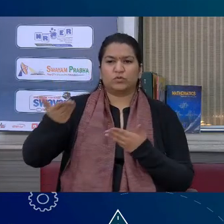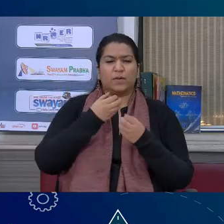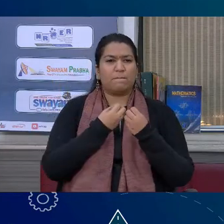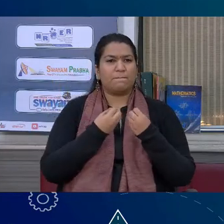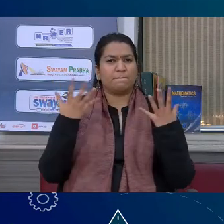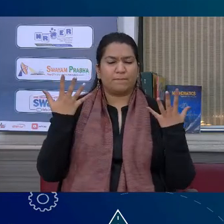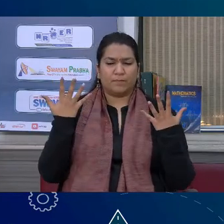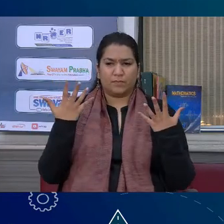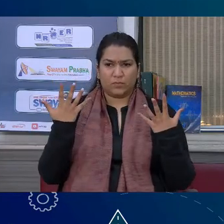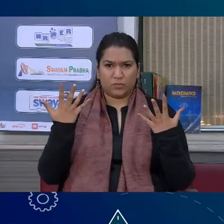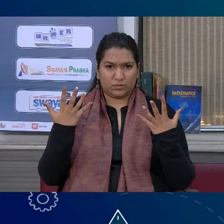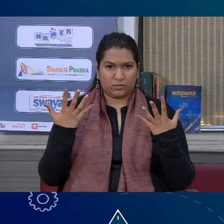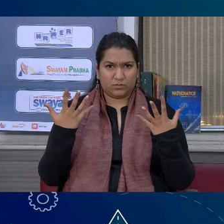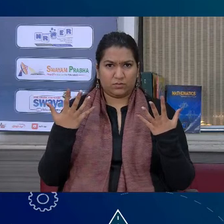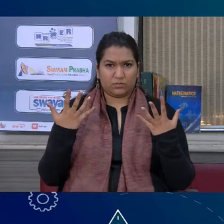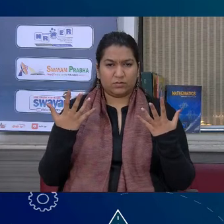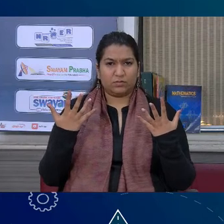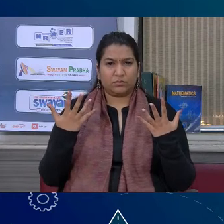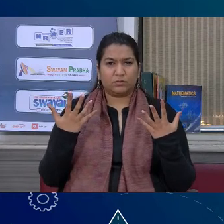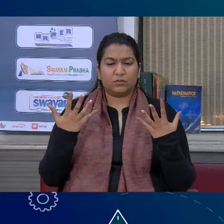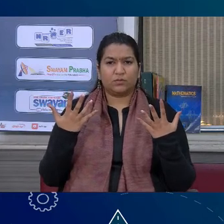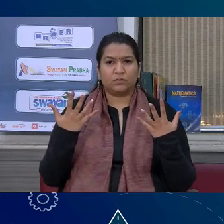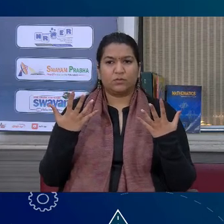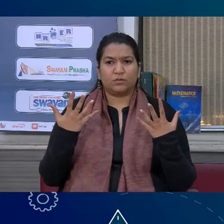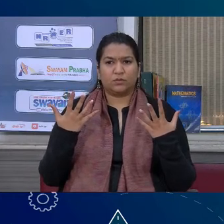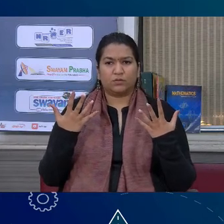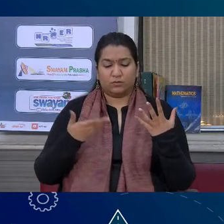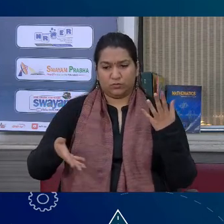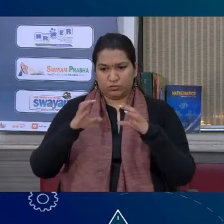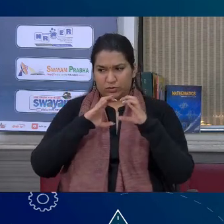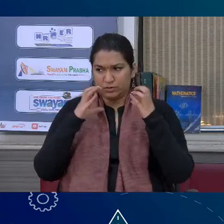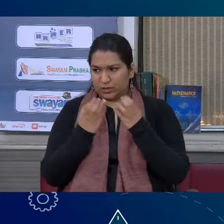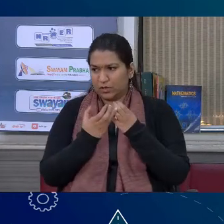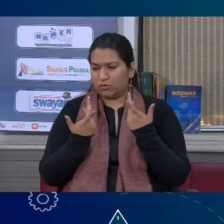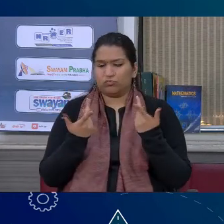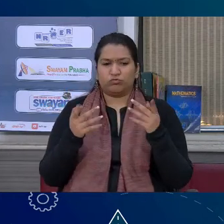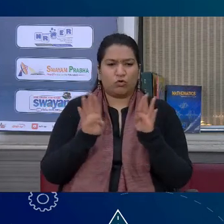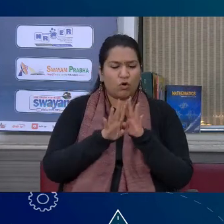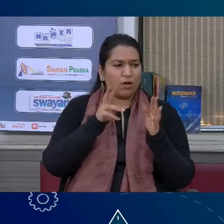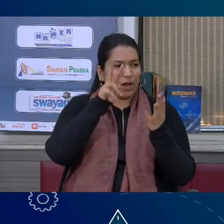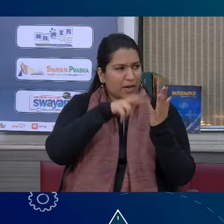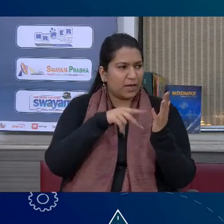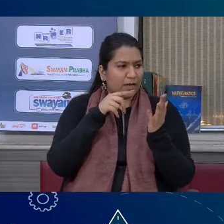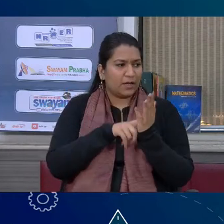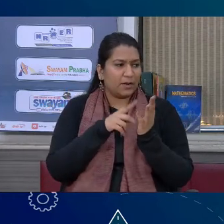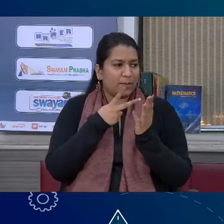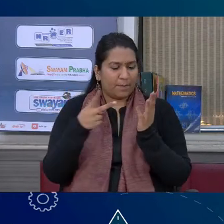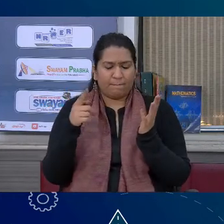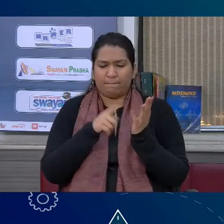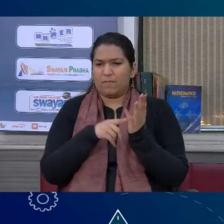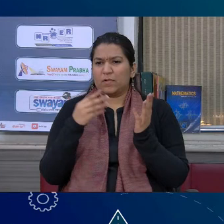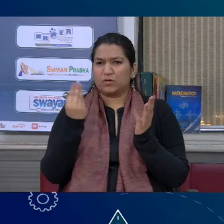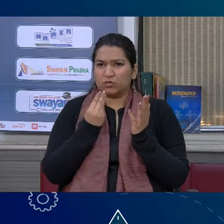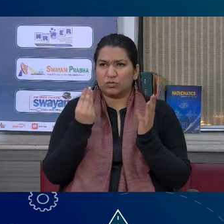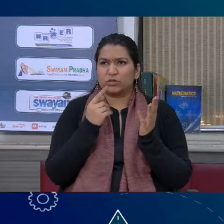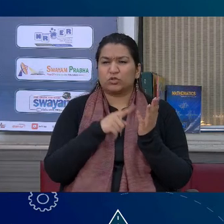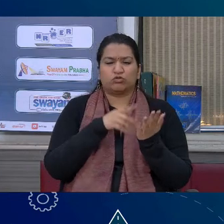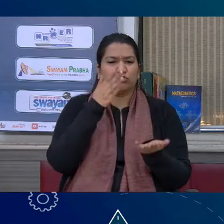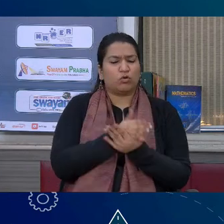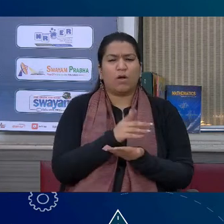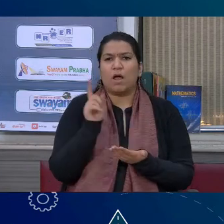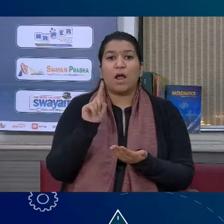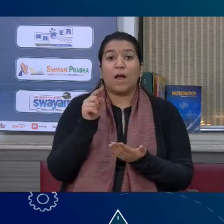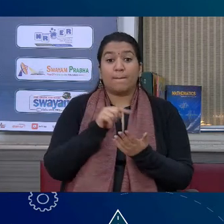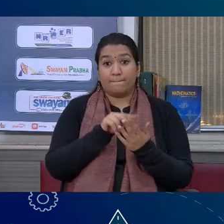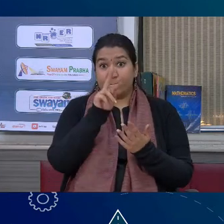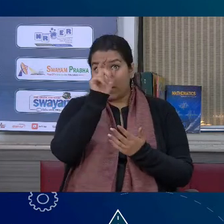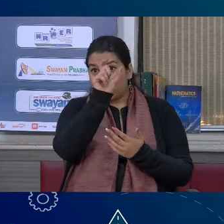अपने कुछ एक क्लास में चुटके वगरा सुनाते हैं, रोको मत जाने दो, रोको मत जाने दो,